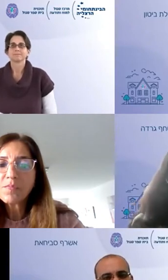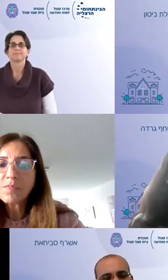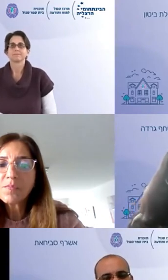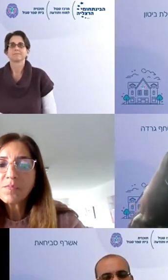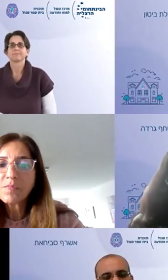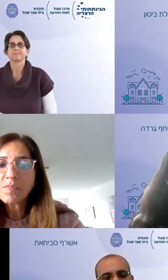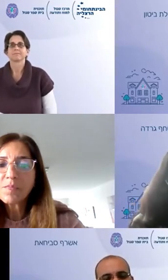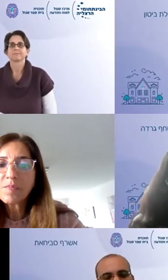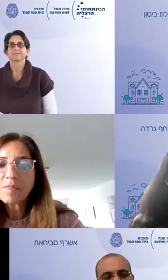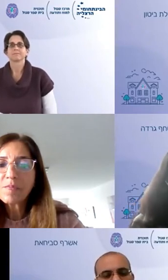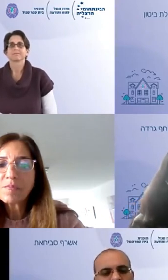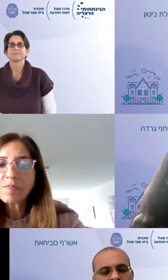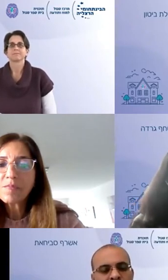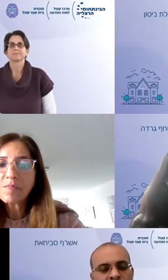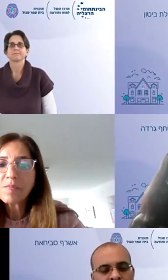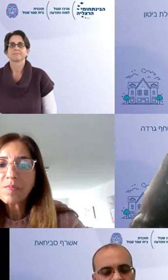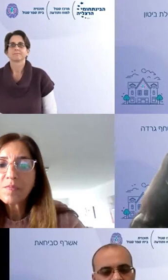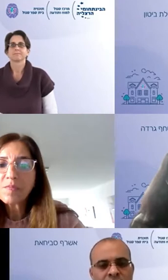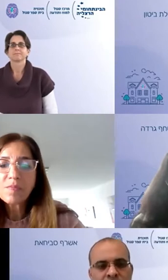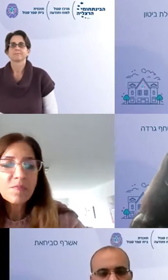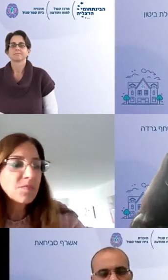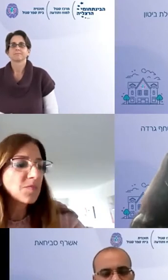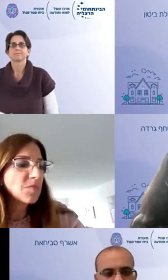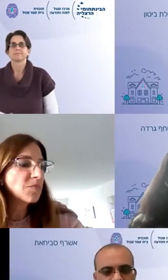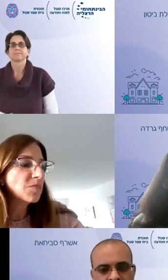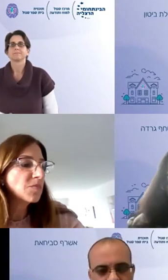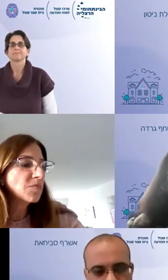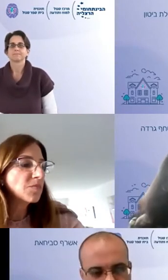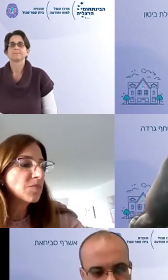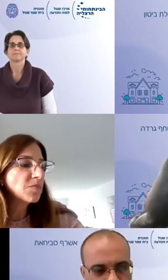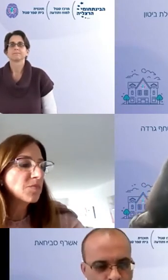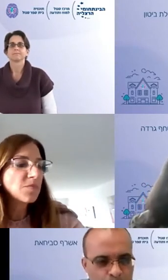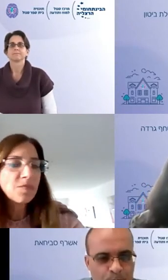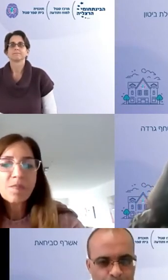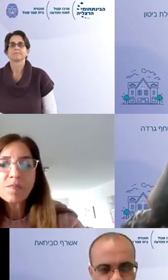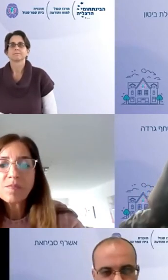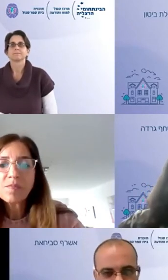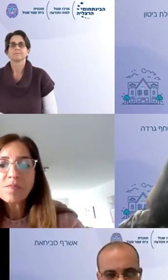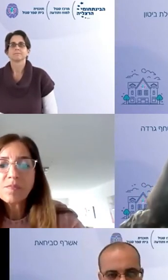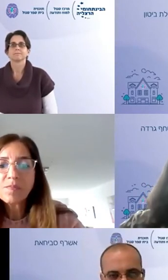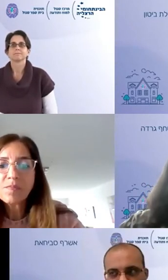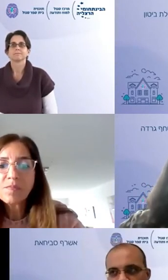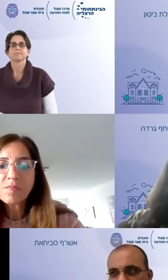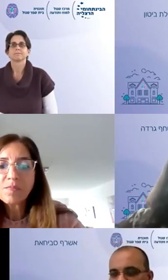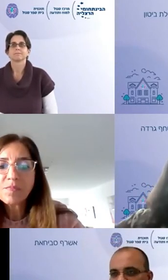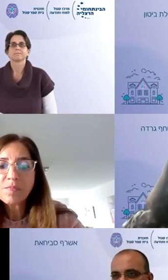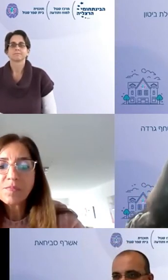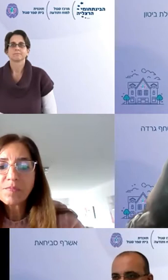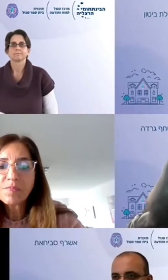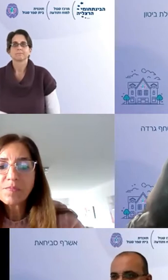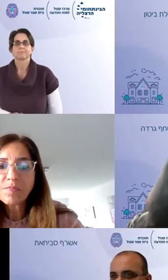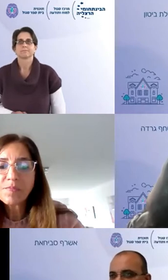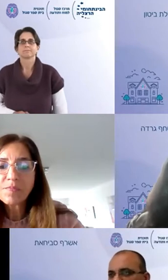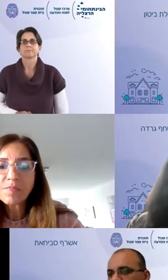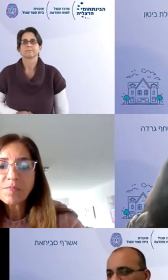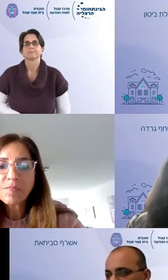בבית הספר עם צוות חדש והחיבור הזה של גיבוש זהות בית הספר תוך כדי תהליך סגול זה אחד